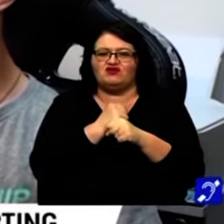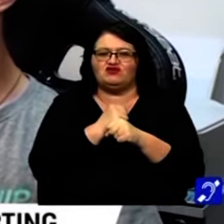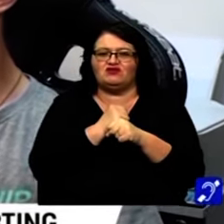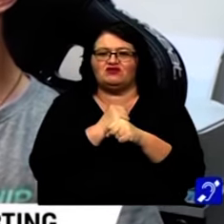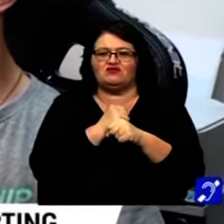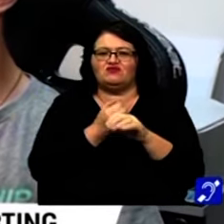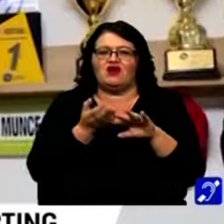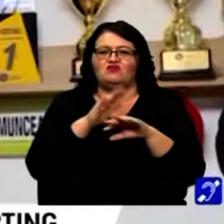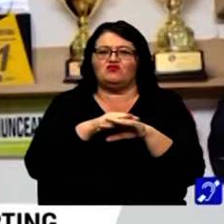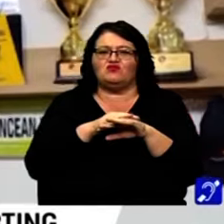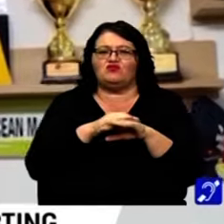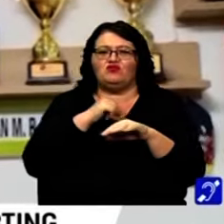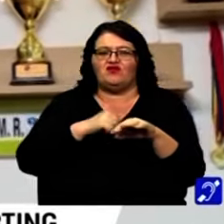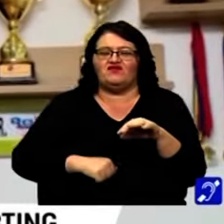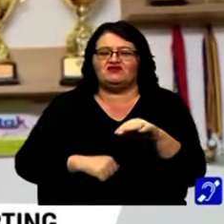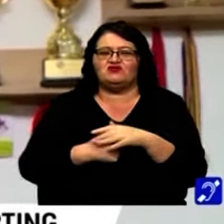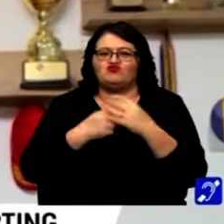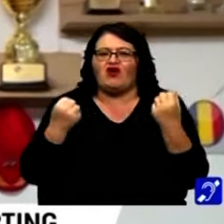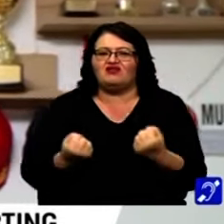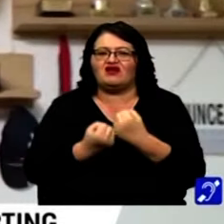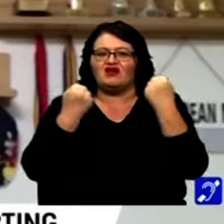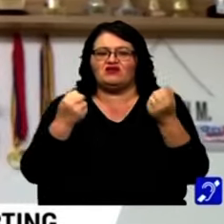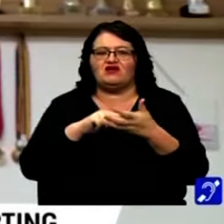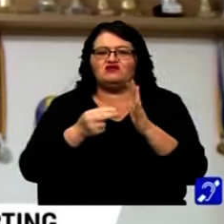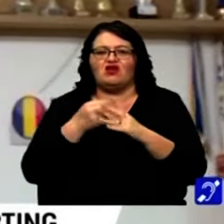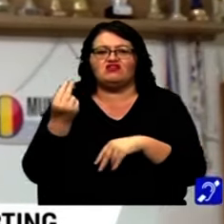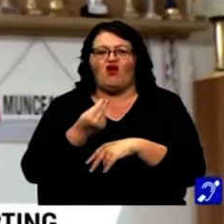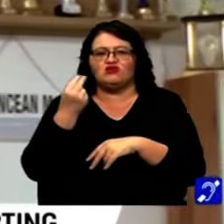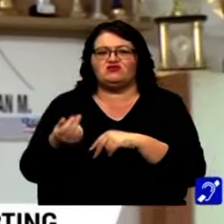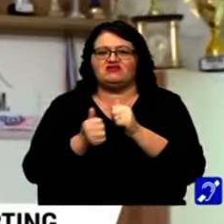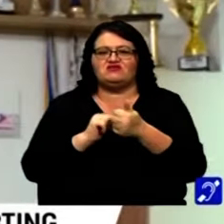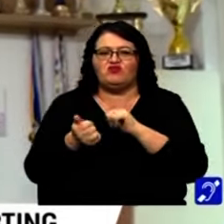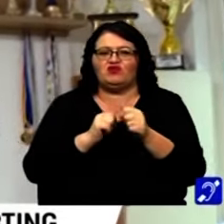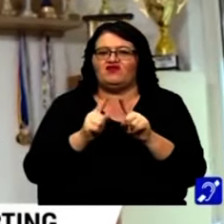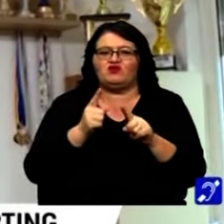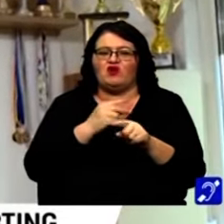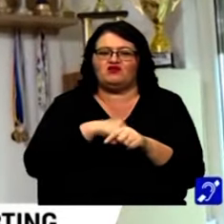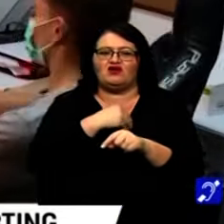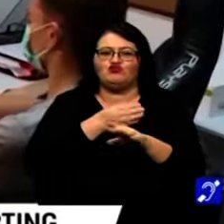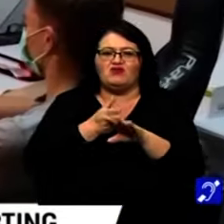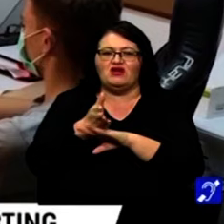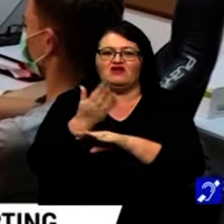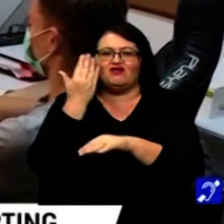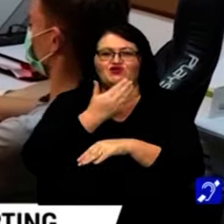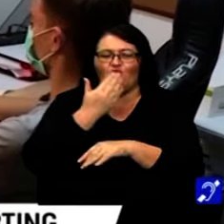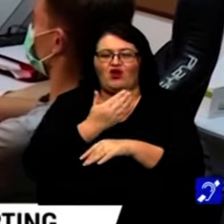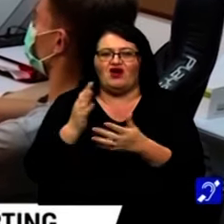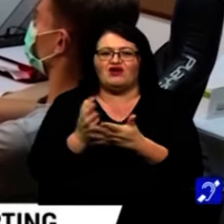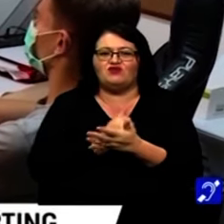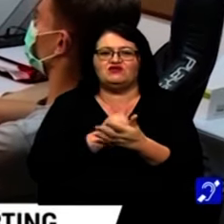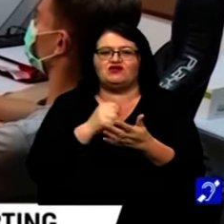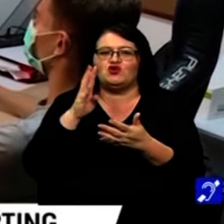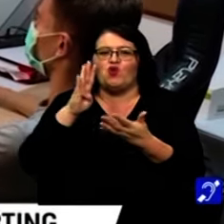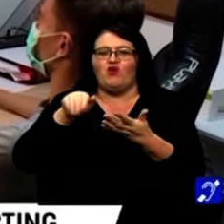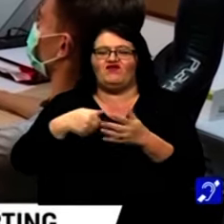majoritatea piloților pe osteniști. Rezultatele deosebite obținute în plan sportiv nu i-au afectat implicarea în plan școlar. A obținut